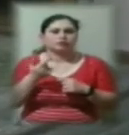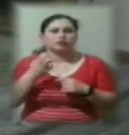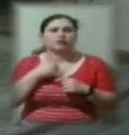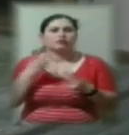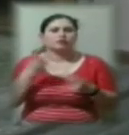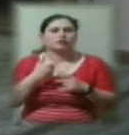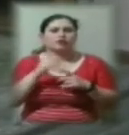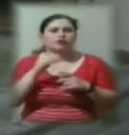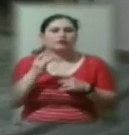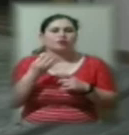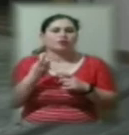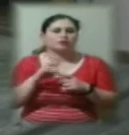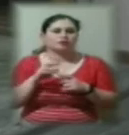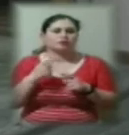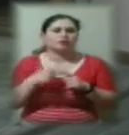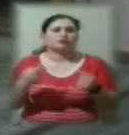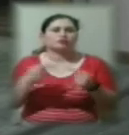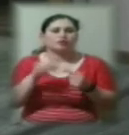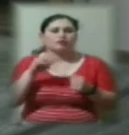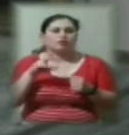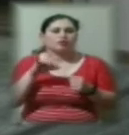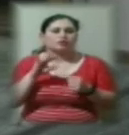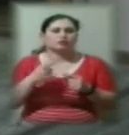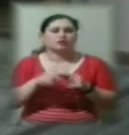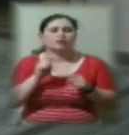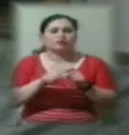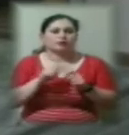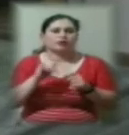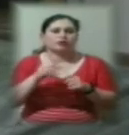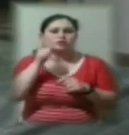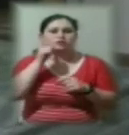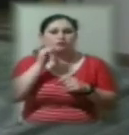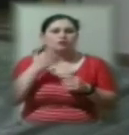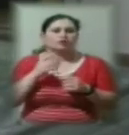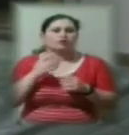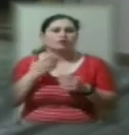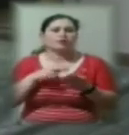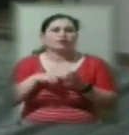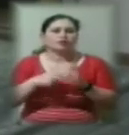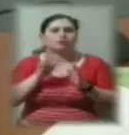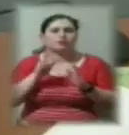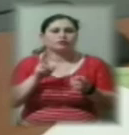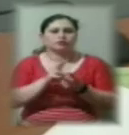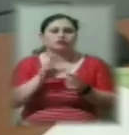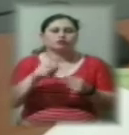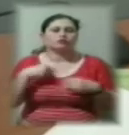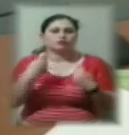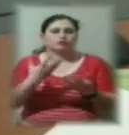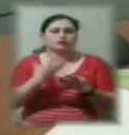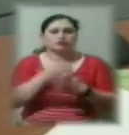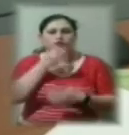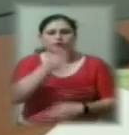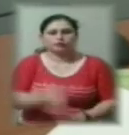уточнити власника, привірити і на завтра надесь запланована наступна зустріч, де ми надаме свою виробницю. Анатон, Ігор